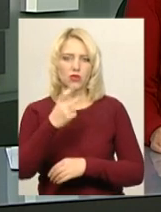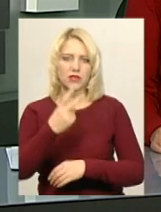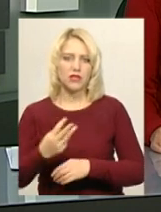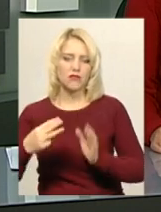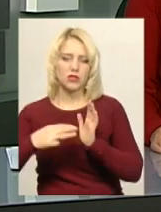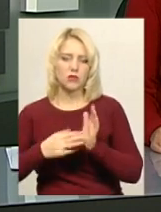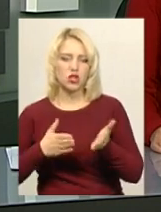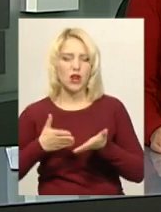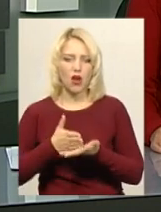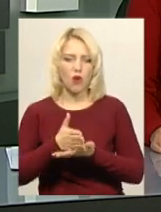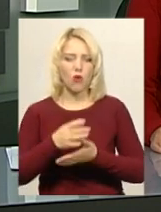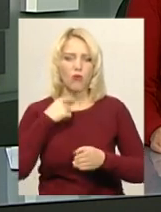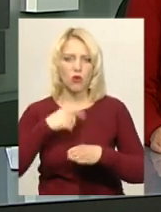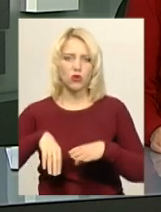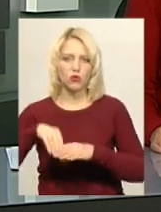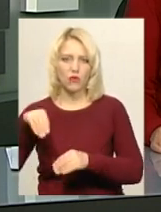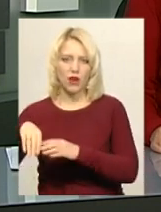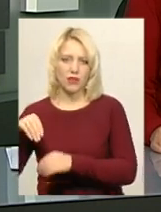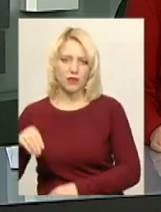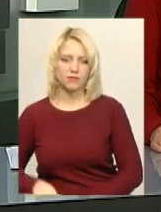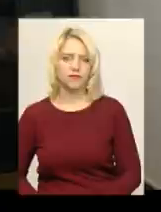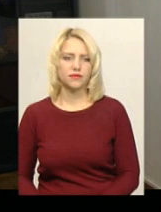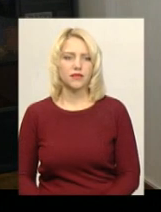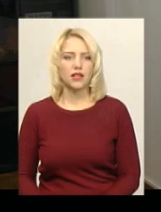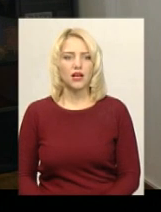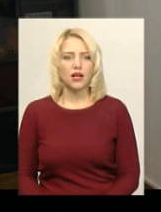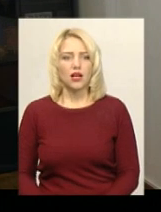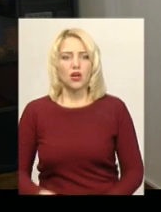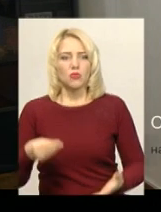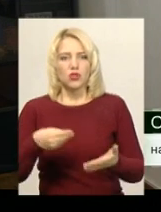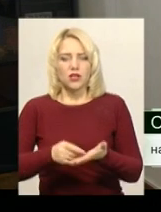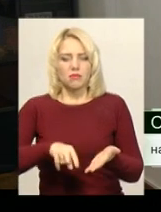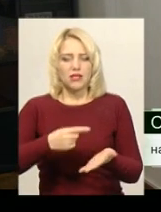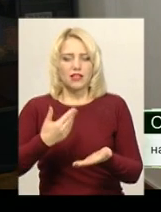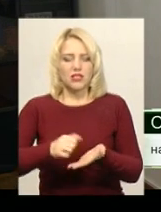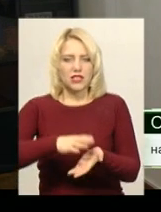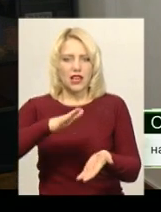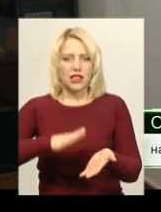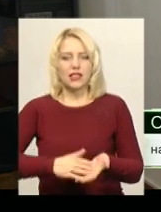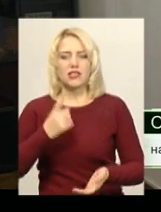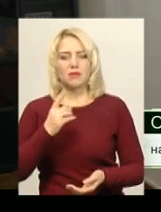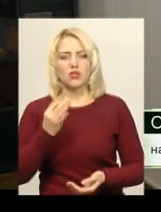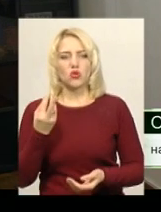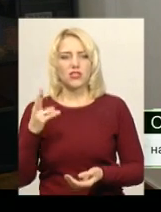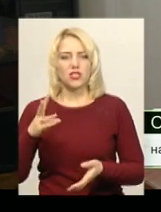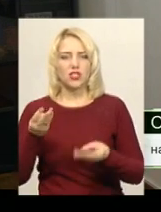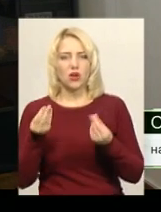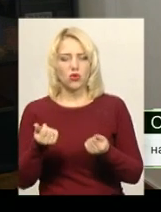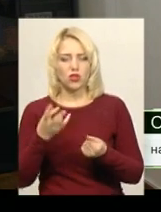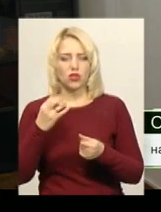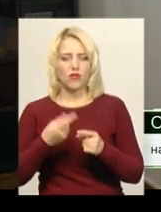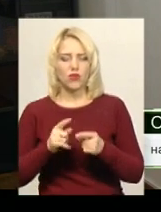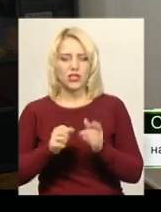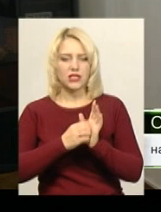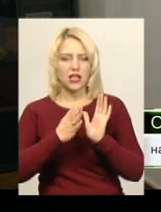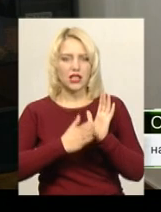Тривало воно з 8 по 22 листопада. В бюджеті міста вже закладено з 1 січня кошти, але вони закладаються на